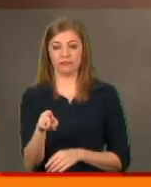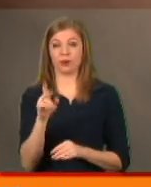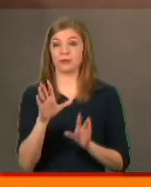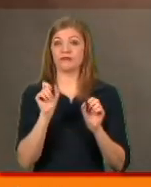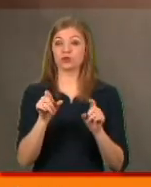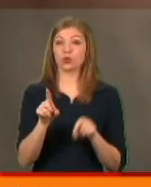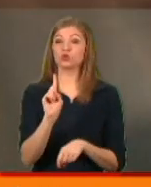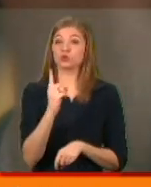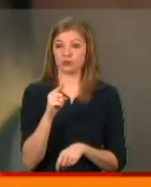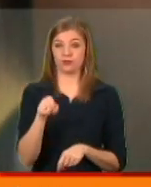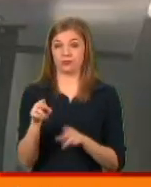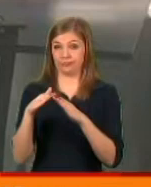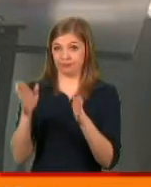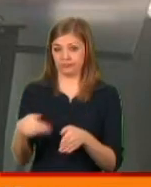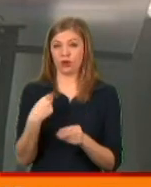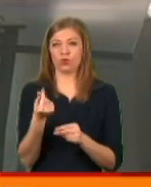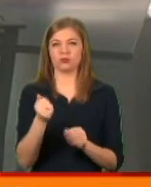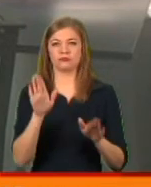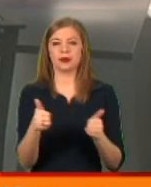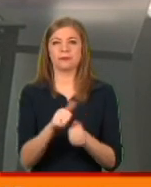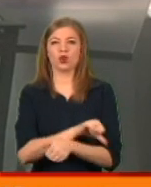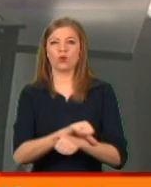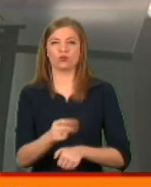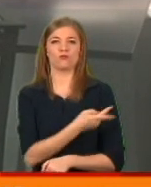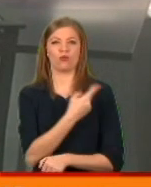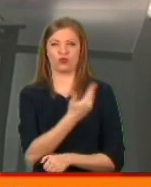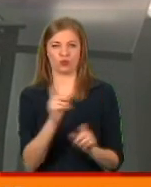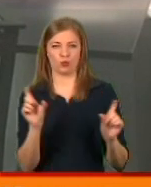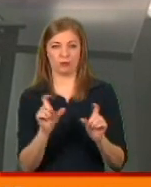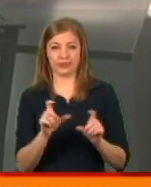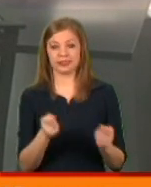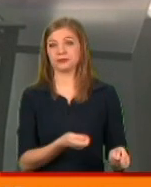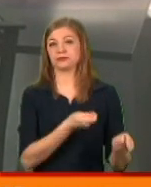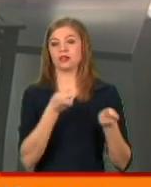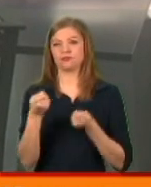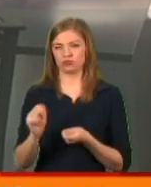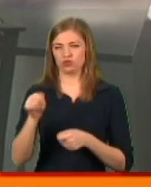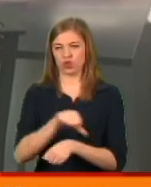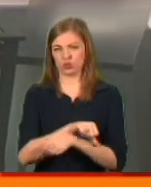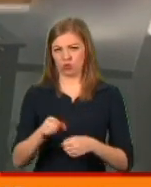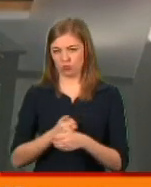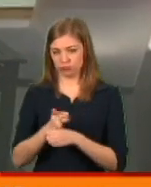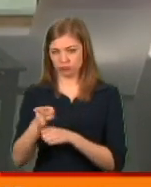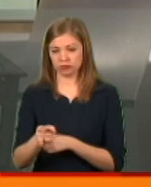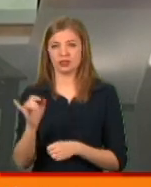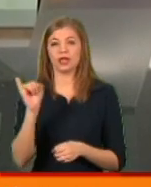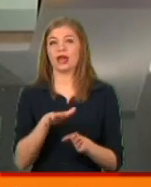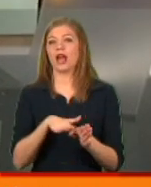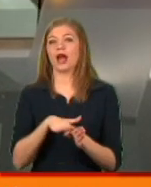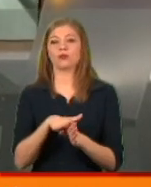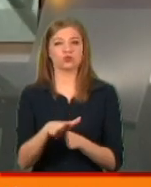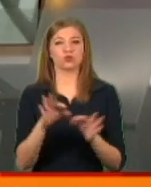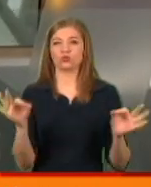злотих, тому що кавоварку я купив у прикордонному польському магазині. Перевіз кавоварку через кордон і абсолютно